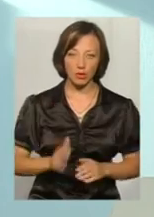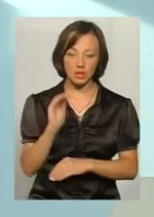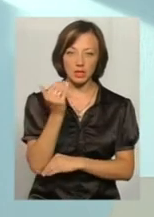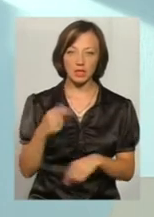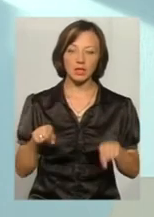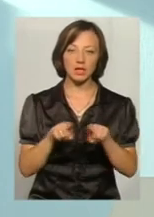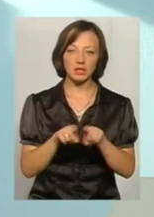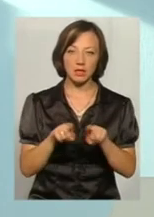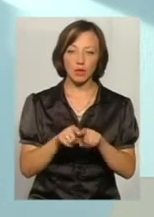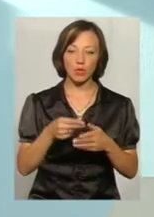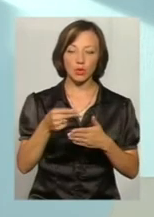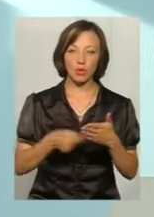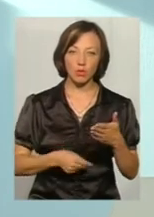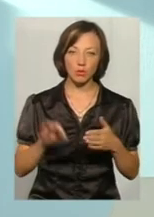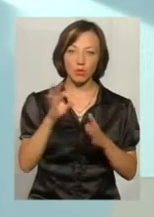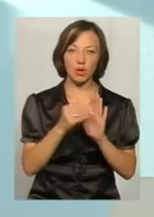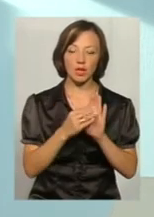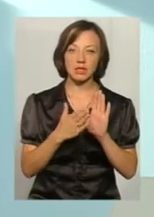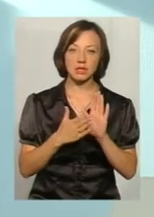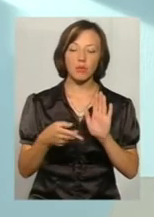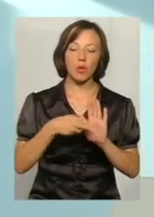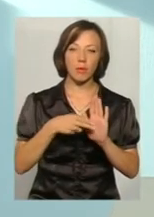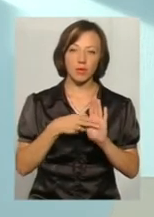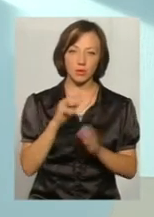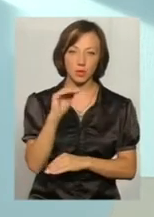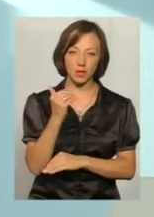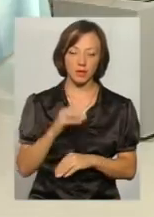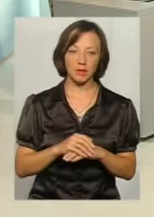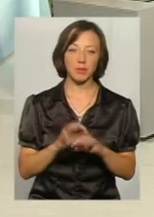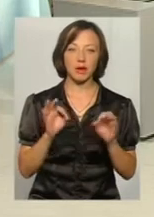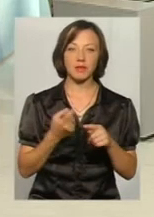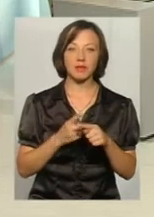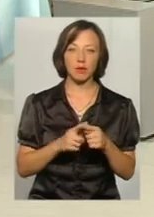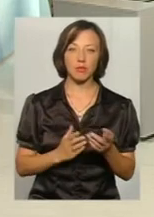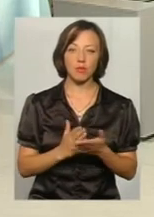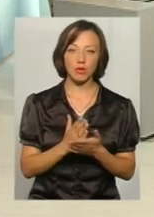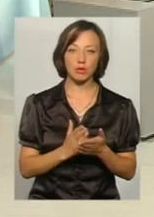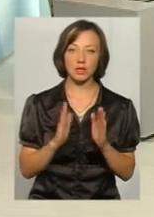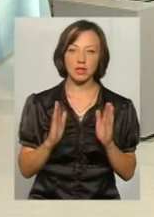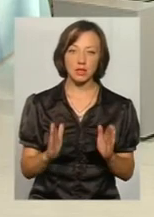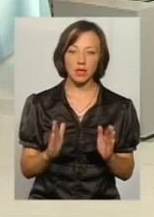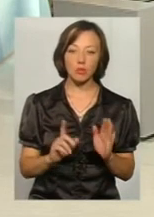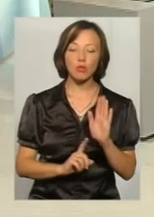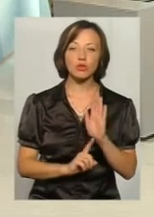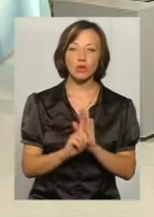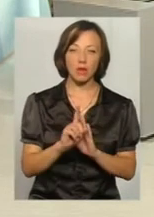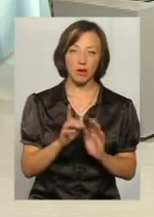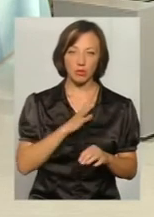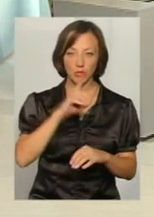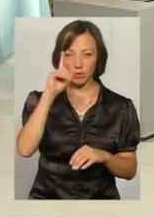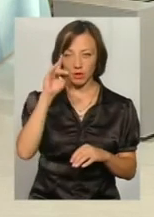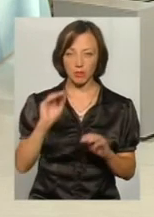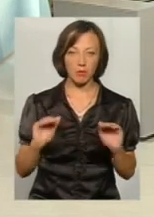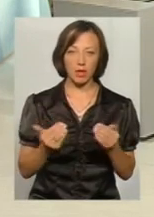дитини, так само і довідку про реєстрацію її місця проживання. Щоправда, ця послуга в нас тільки набирає обертів, там